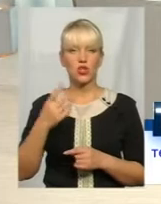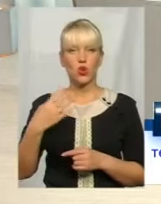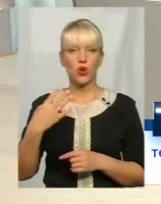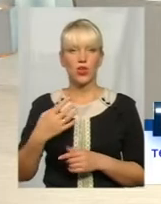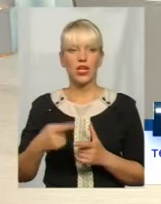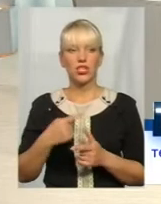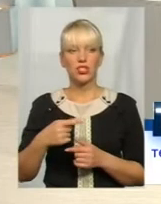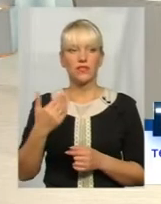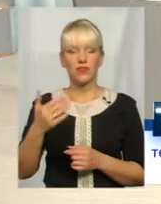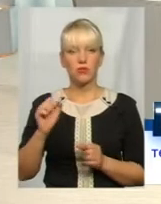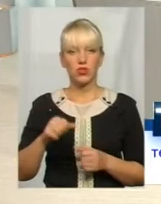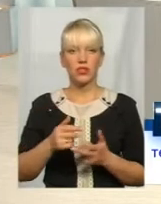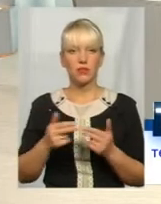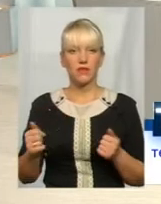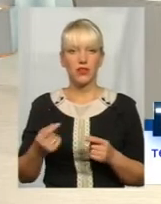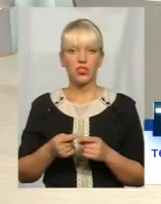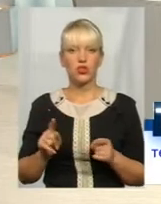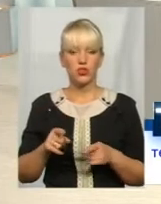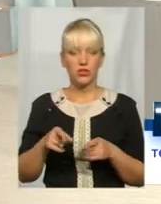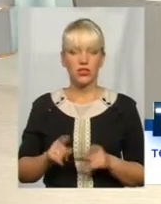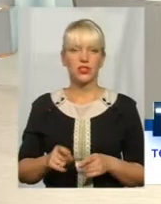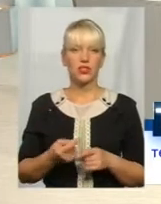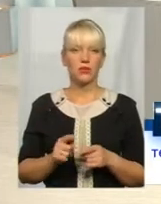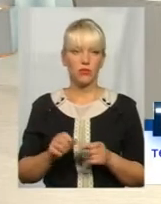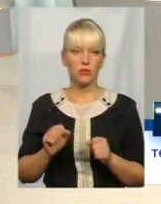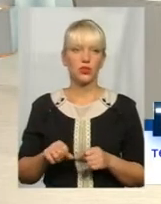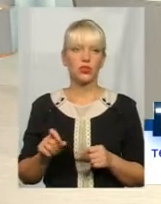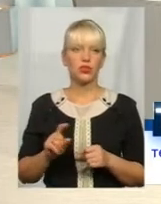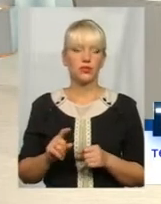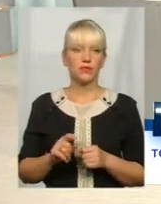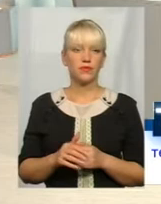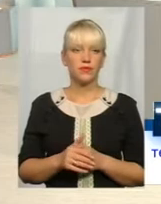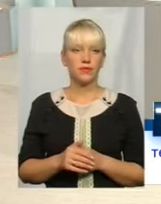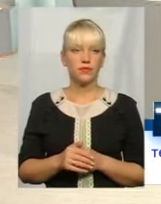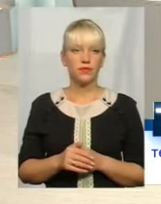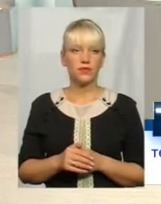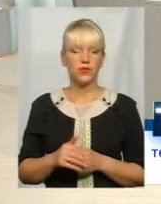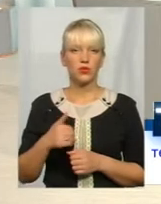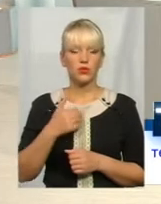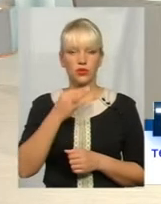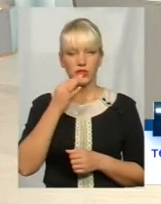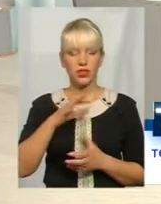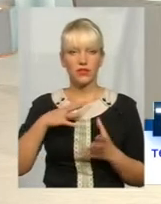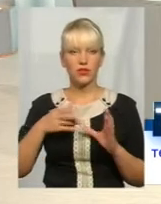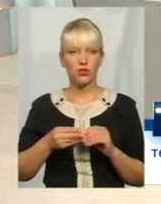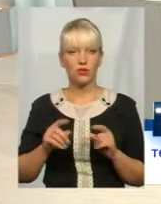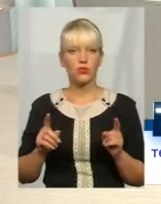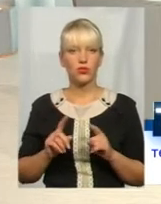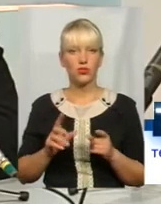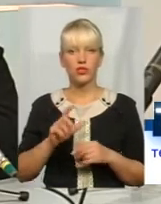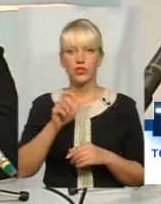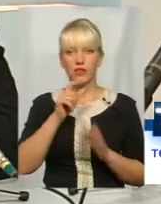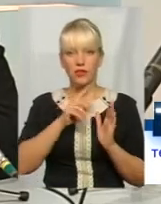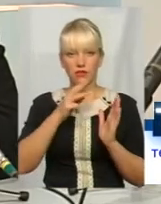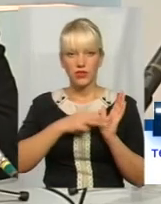можете підтвердити те, що дійсно таким людям зараз тяжче знайти роботу? Ну, хочу сказати в цілому, що за 8